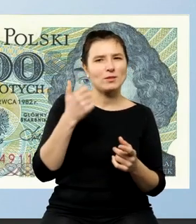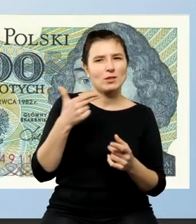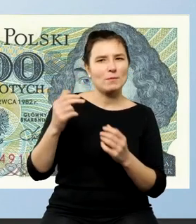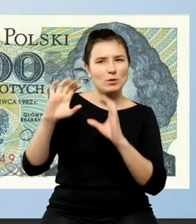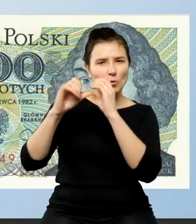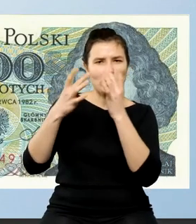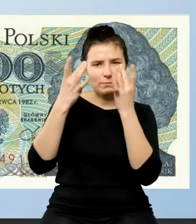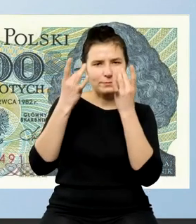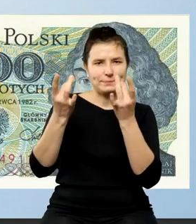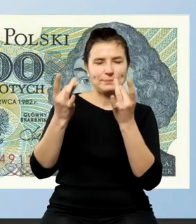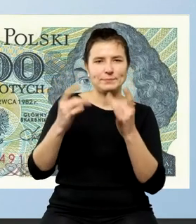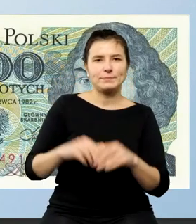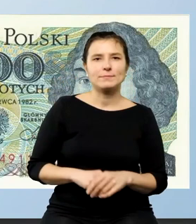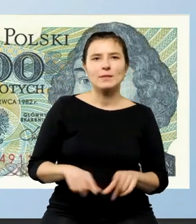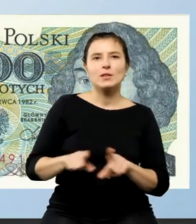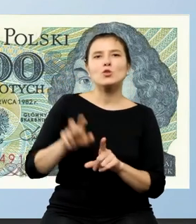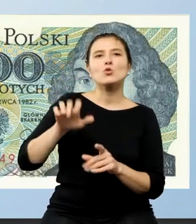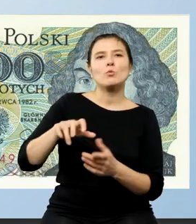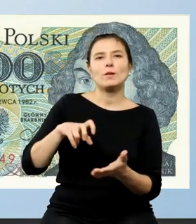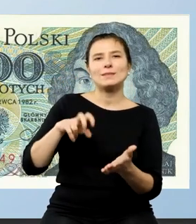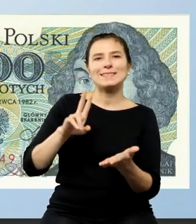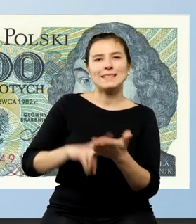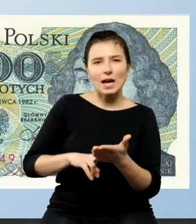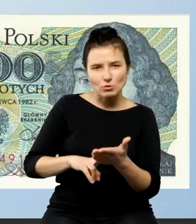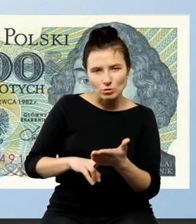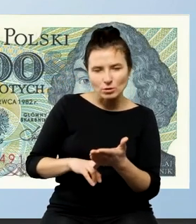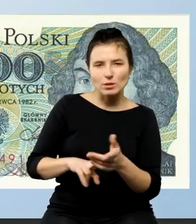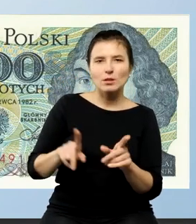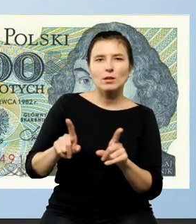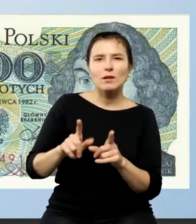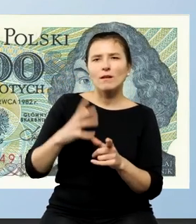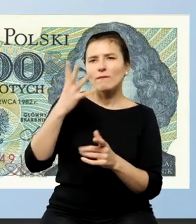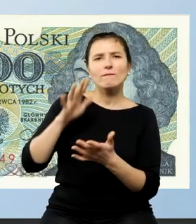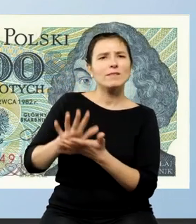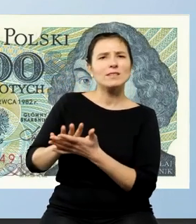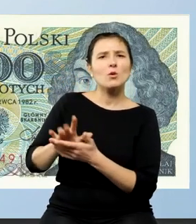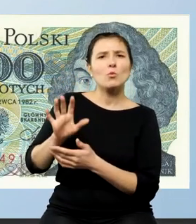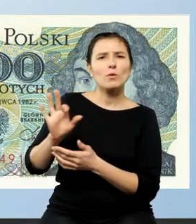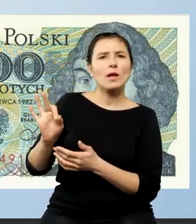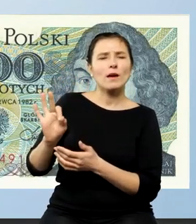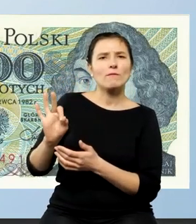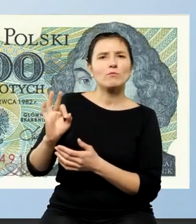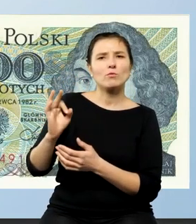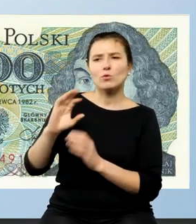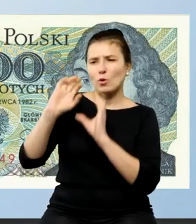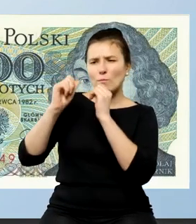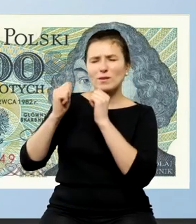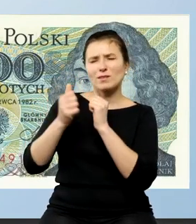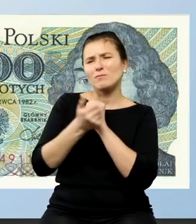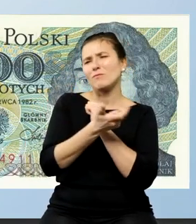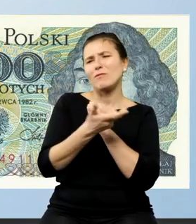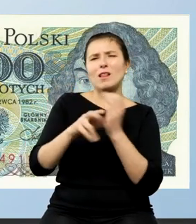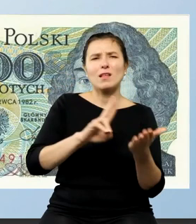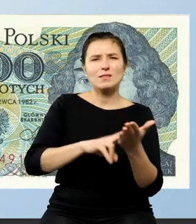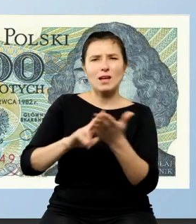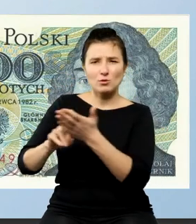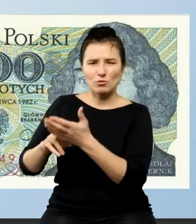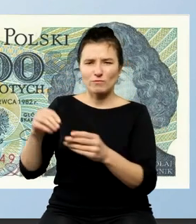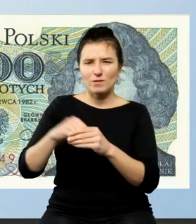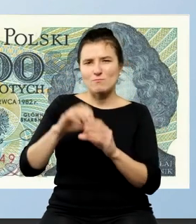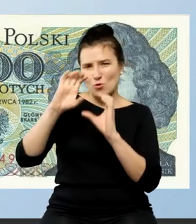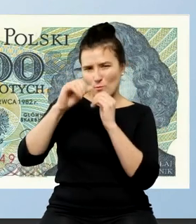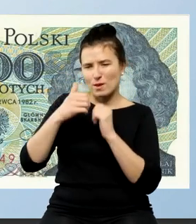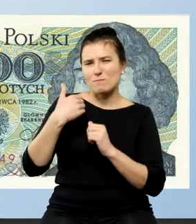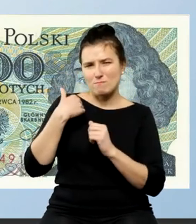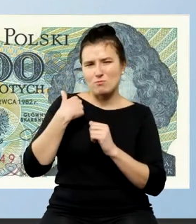w filatelistyce oczywiście wizerunków Kopernika to są niezliczone na całym świecie po prostu serię znaczków z Kopernikiem więc